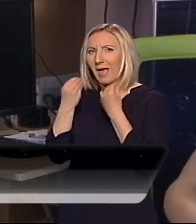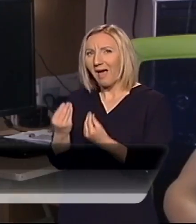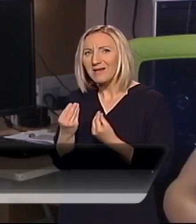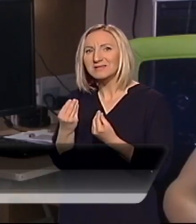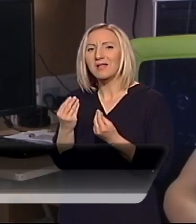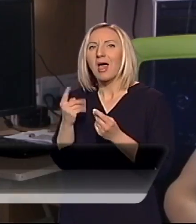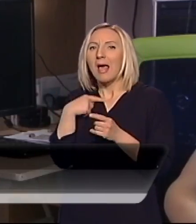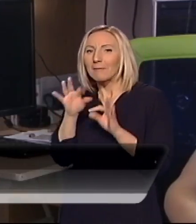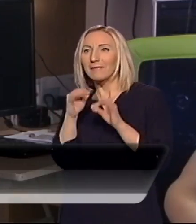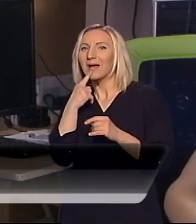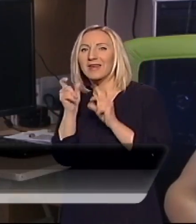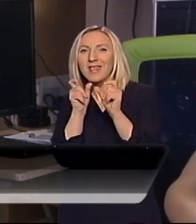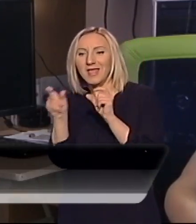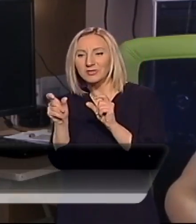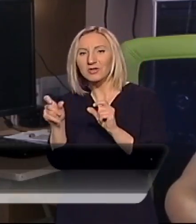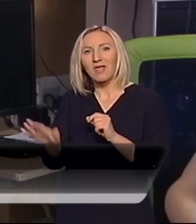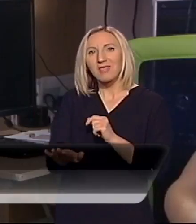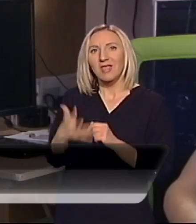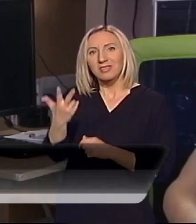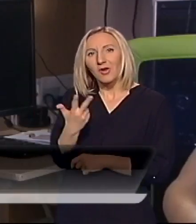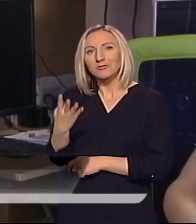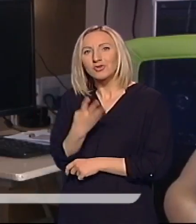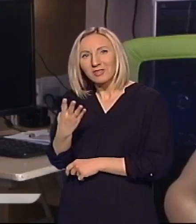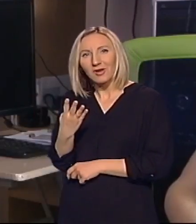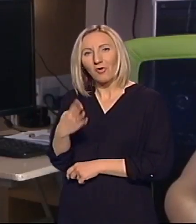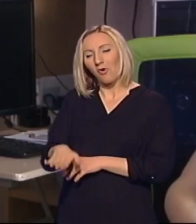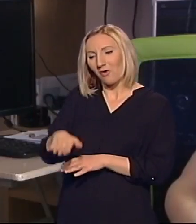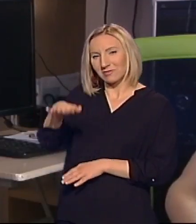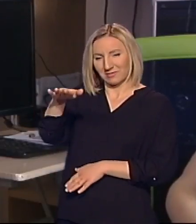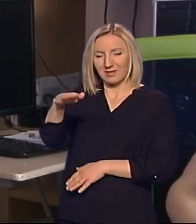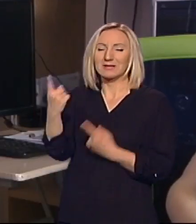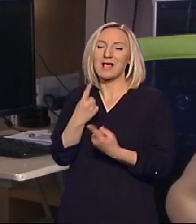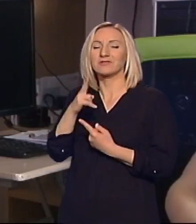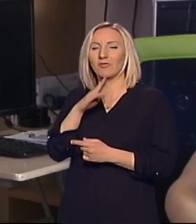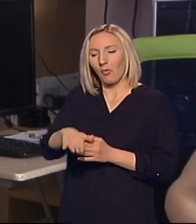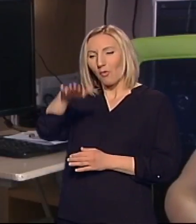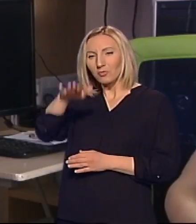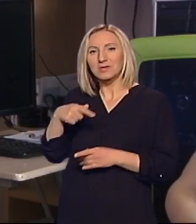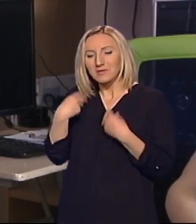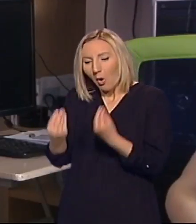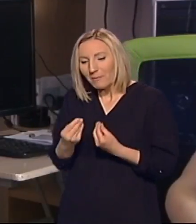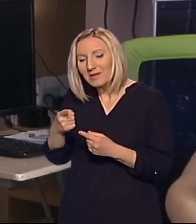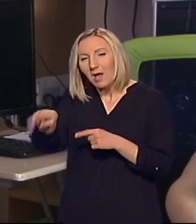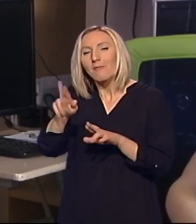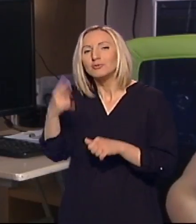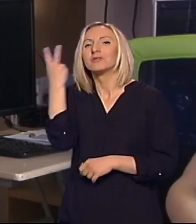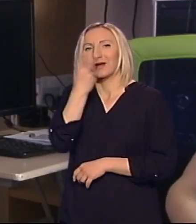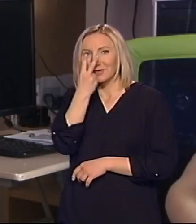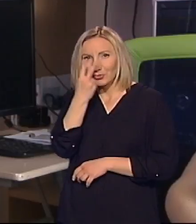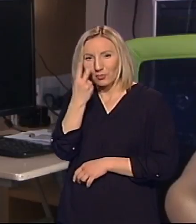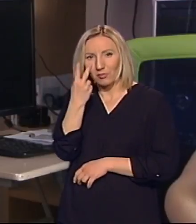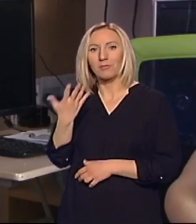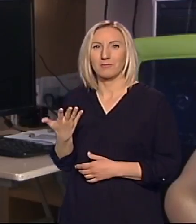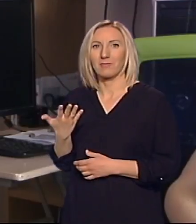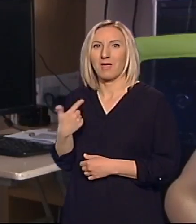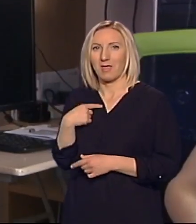rečnikom, koji dete od tri ili četiri, sad sve zavisi, o komu uzrastu pričamo godine, može da razume, da percepira takav